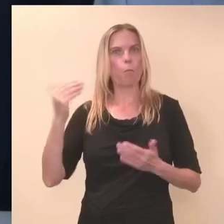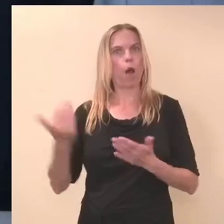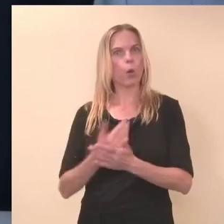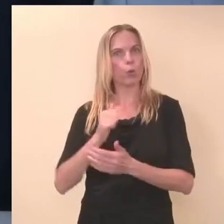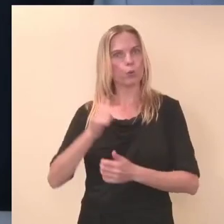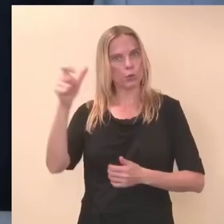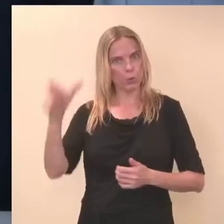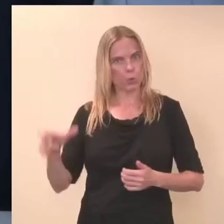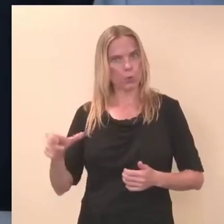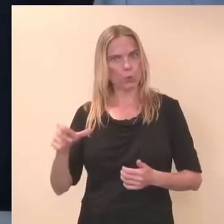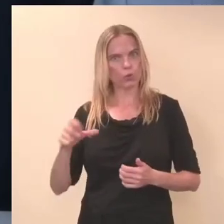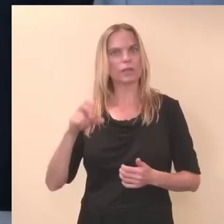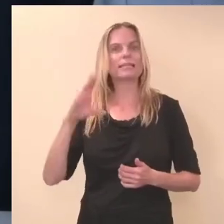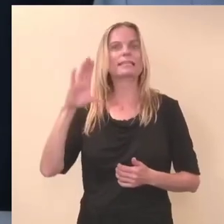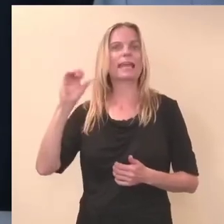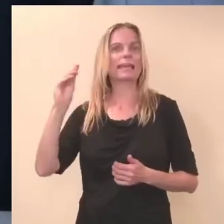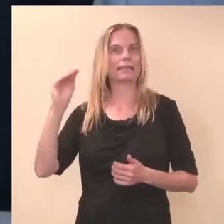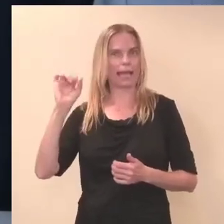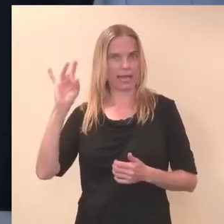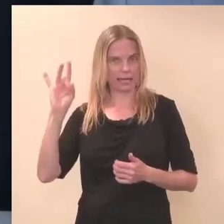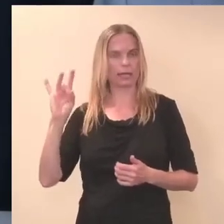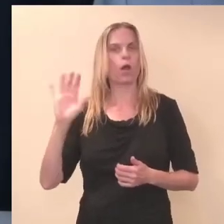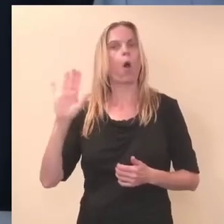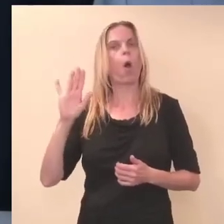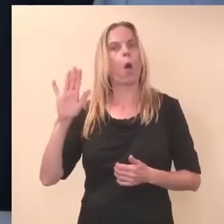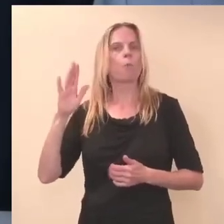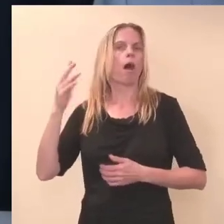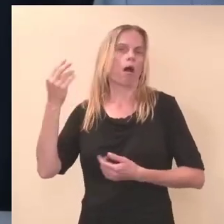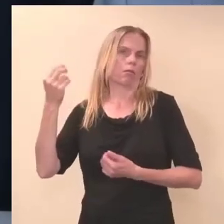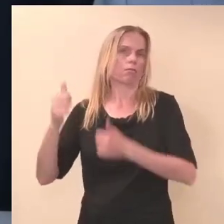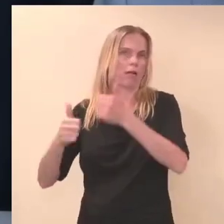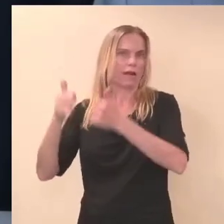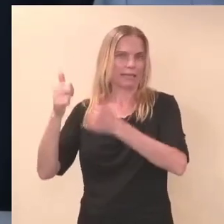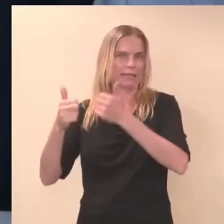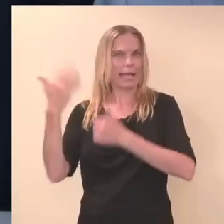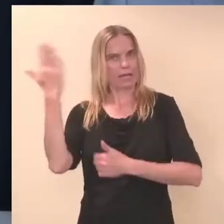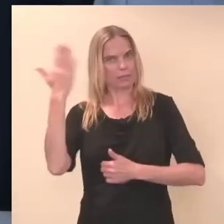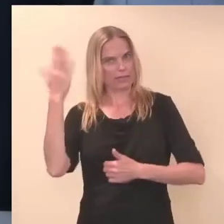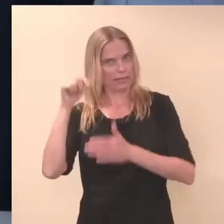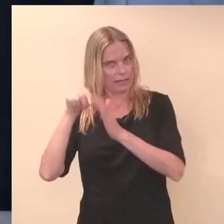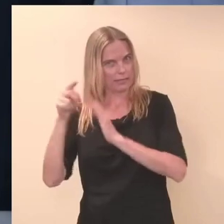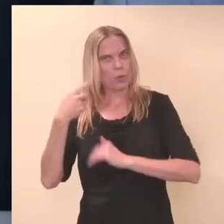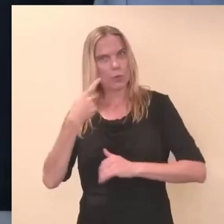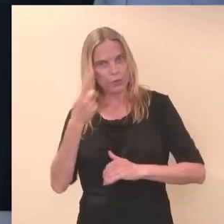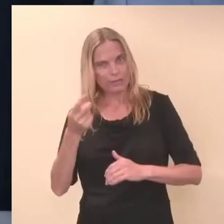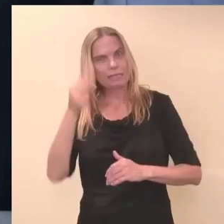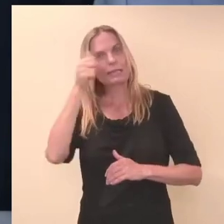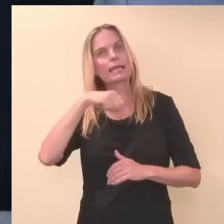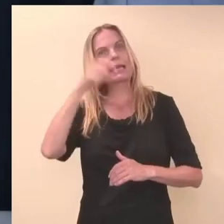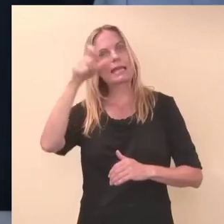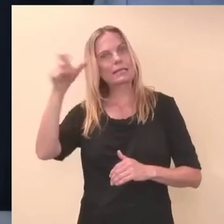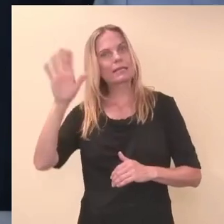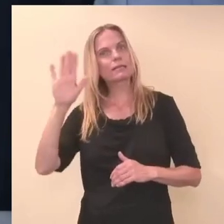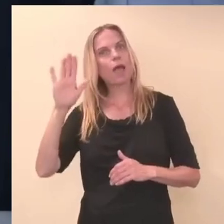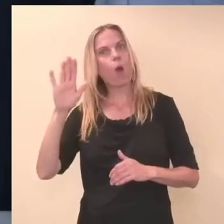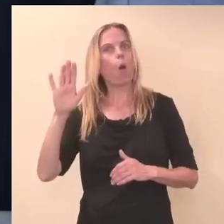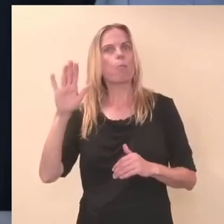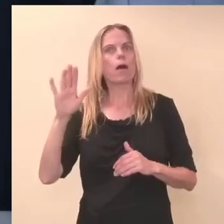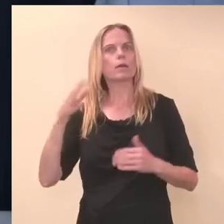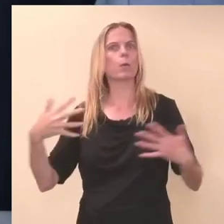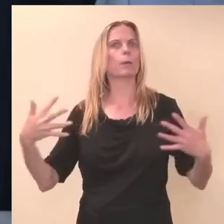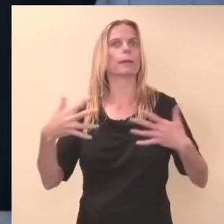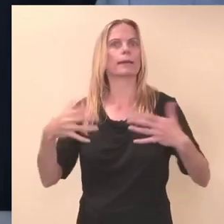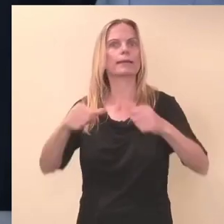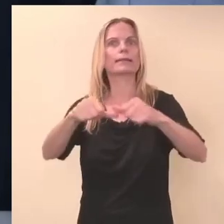juhiks valitud Heeril Valdor Seeder oma kandideerimiskõnes, et eeslaste rindejoone ei ole tõrvikurongkäikudel